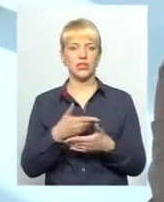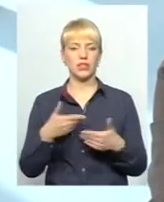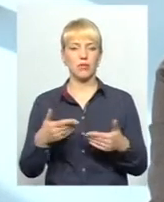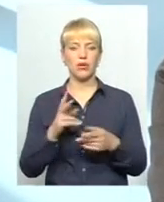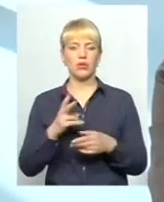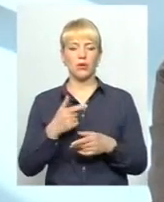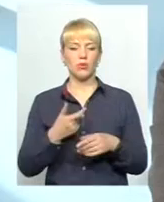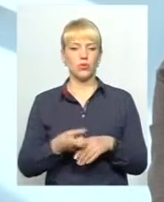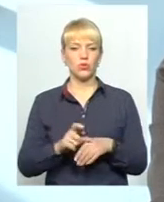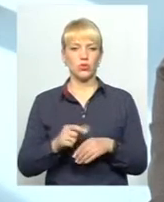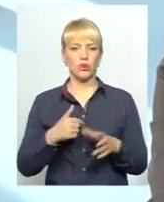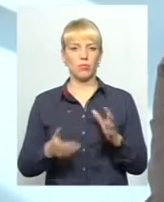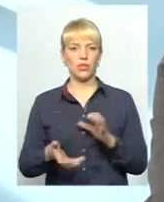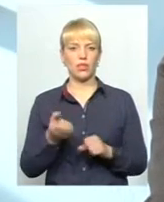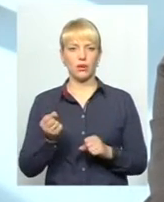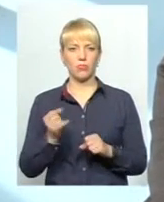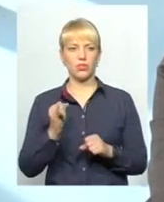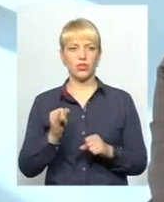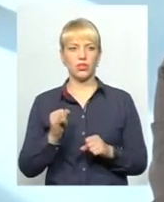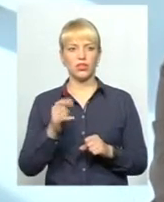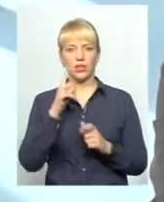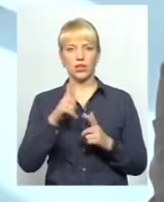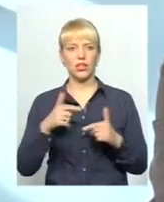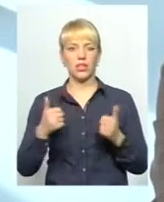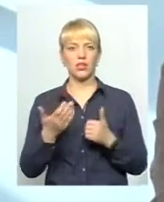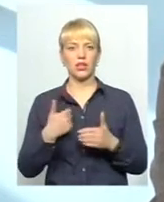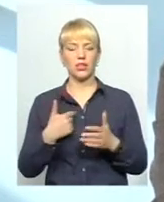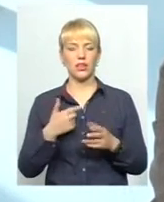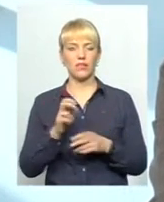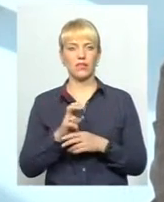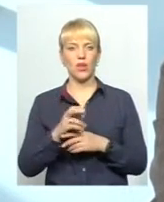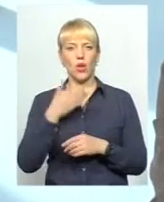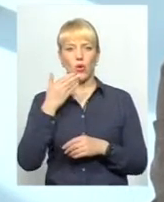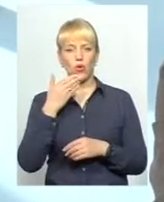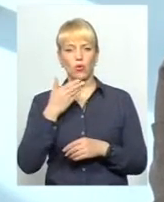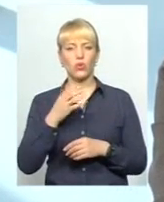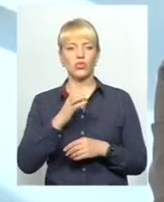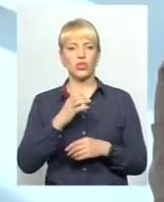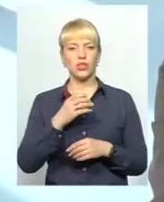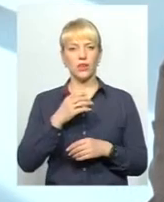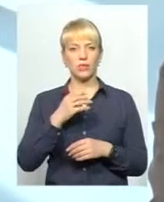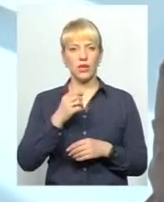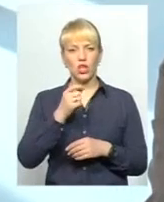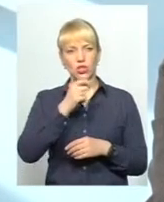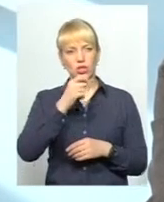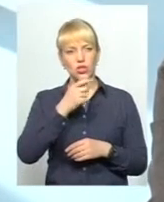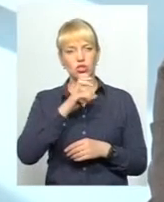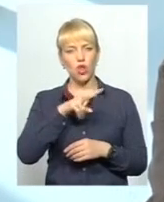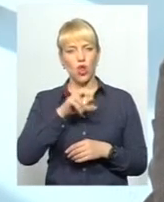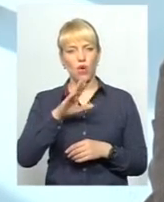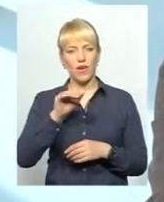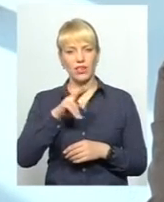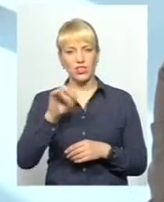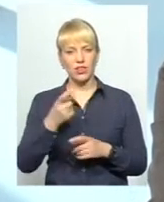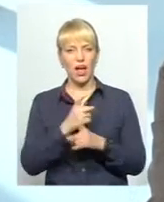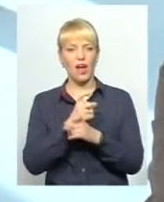підтримують. В країнах, які я відвідала, це Угорщина, Словаччина, Австрія, всі говорили конкретно про те, що вони готові